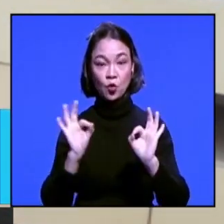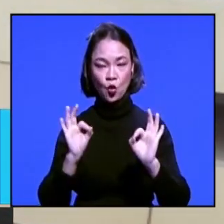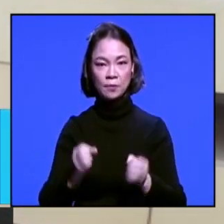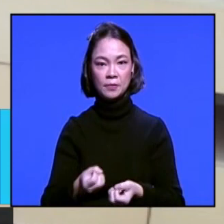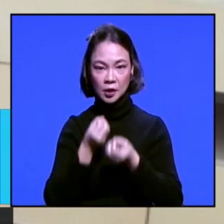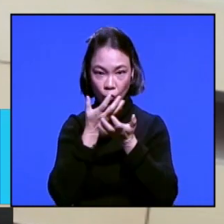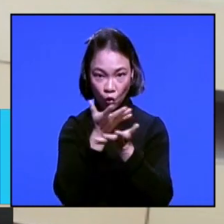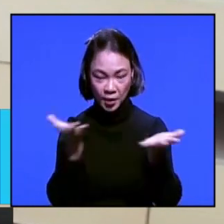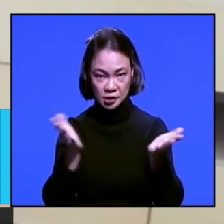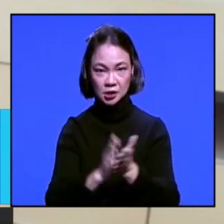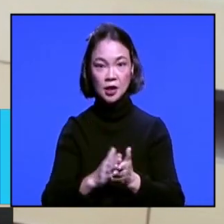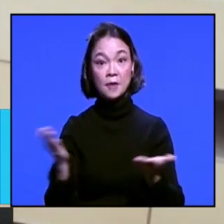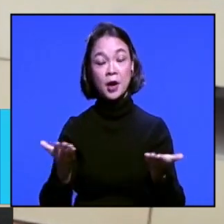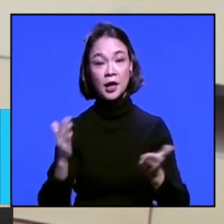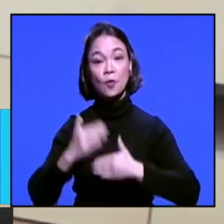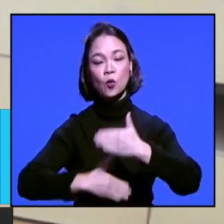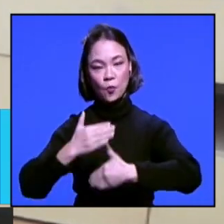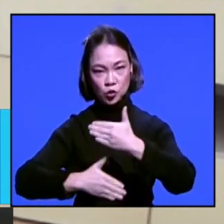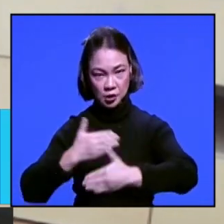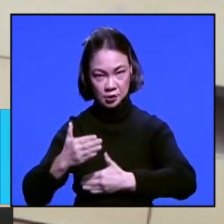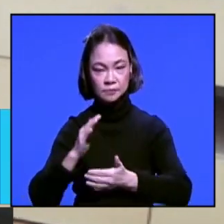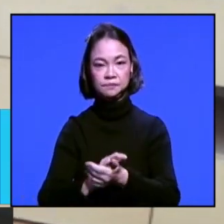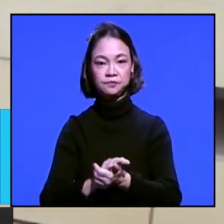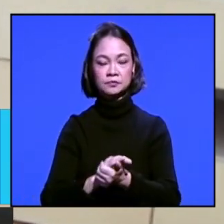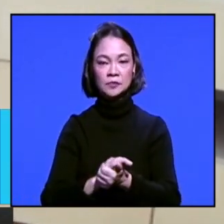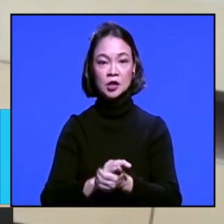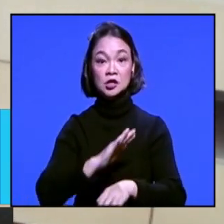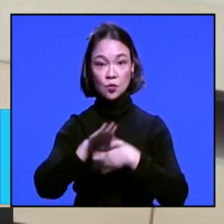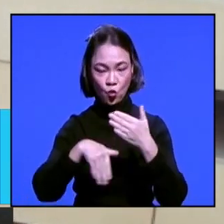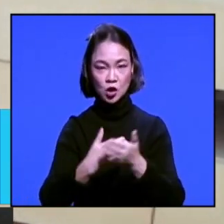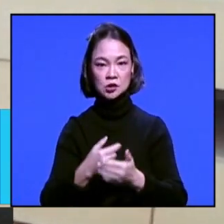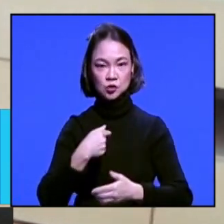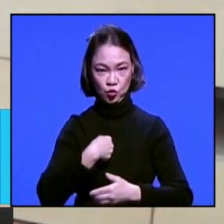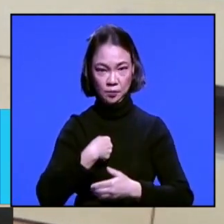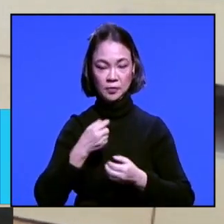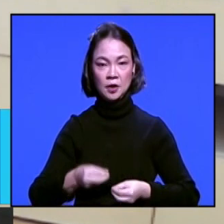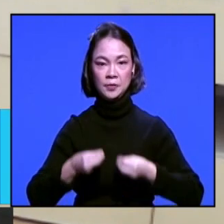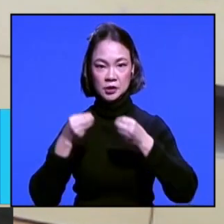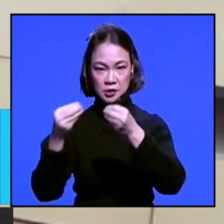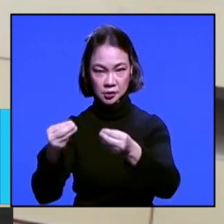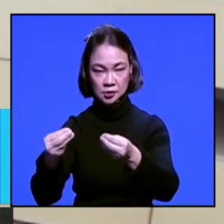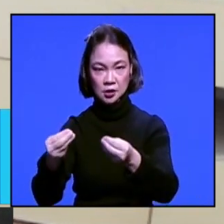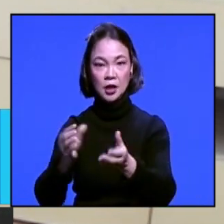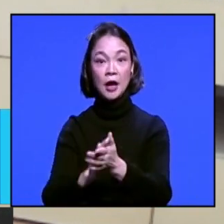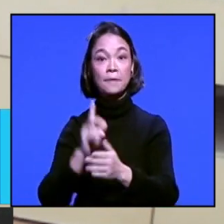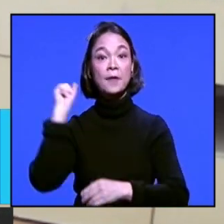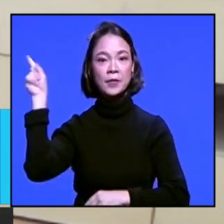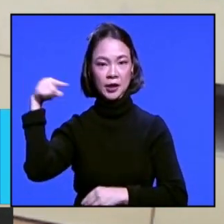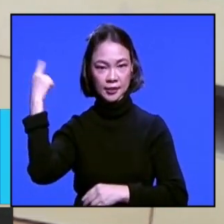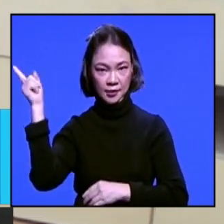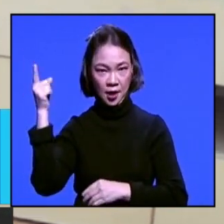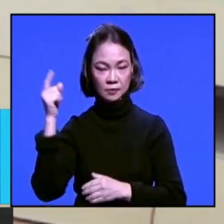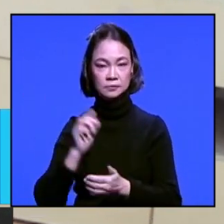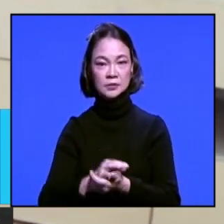bagaimana nanti mekanismenya. Tapi prinsipnya semuanya sudah kami serahkan kepada pihak pemerintah. Yang